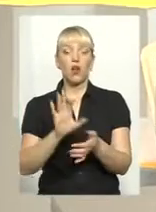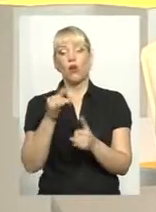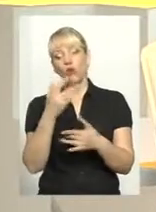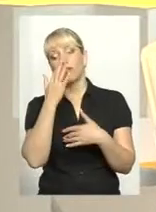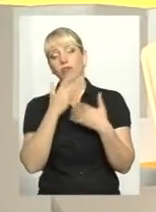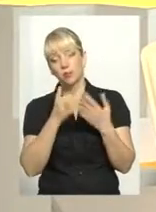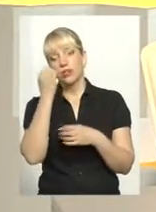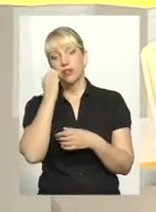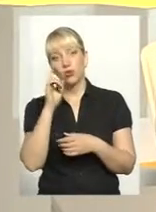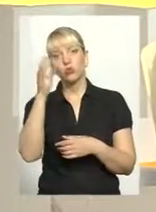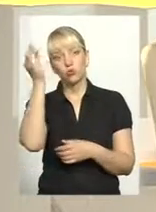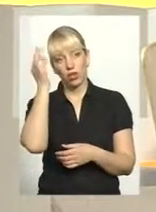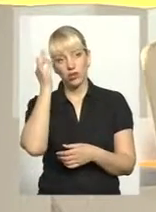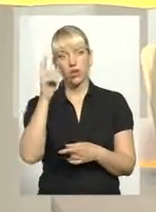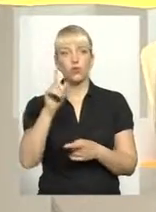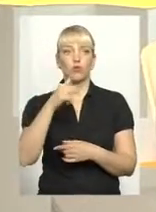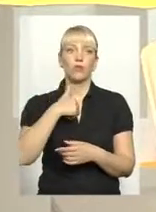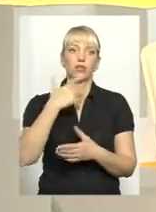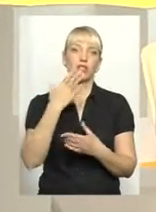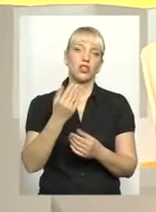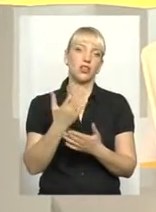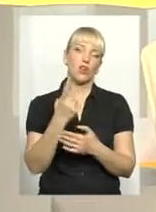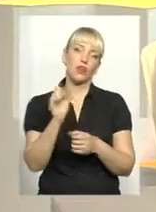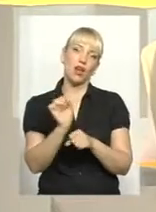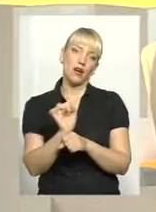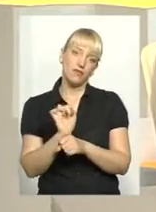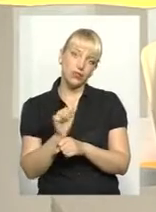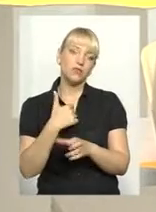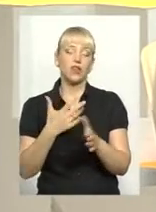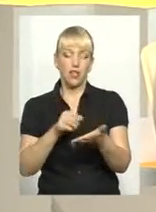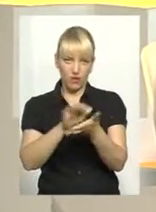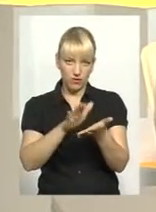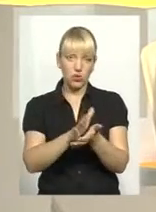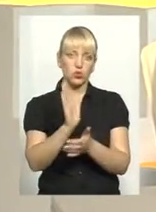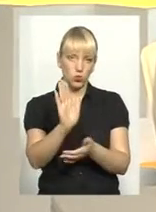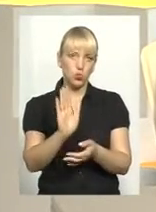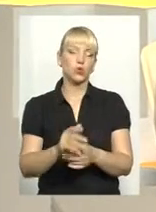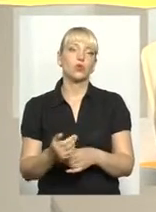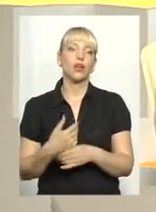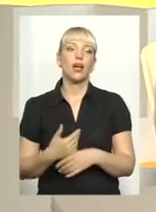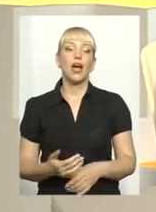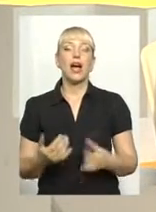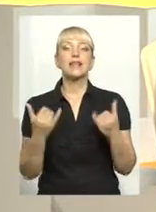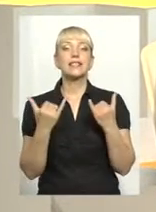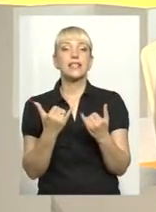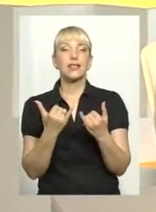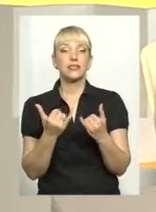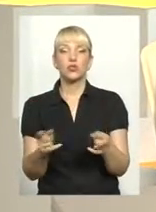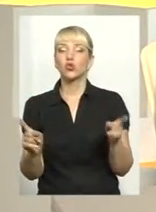вибачте, дякую, що ви нагадали, що в мене є ще одна автівка, я її внесу в декларацію. Зараз, що